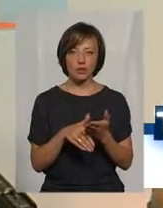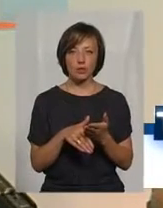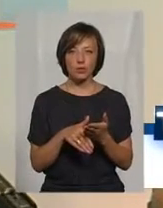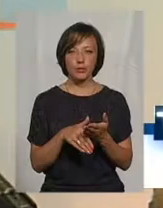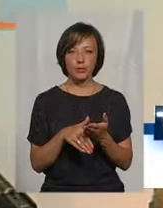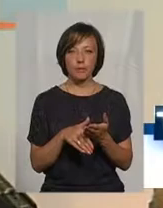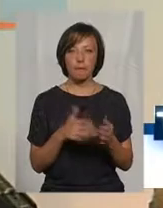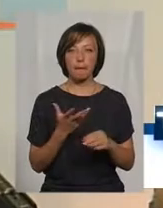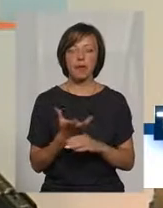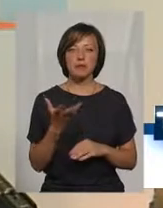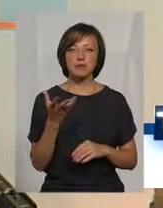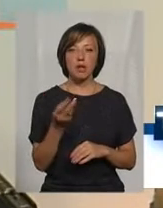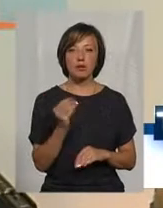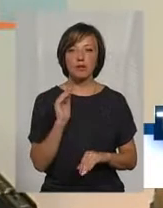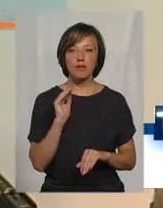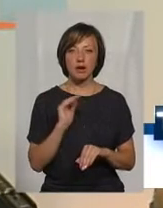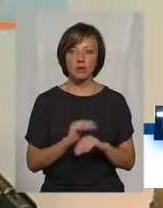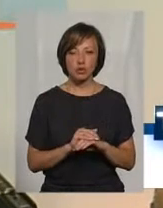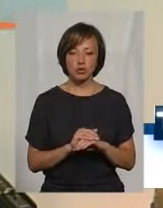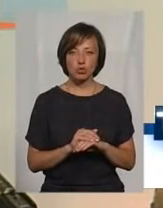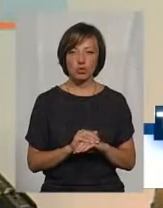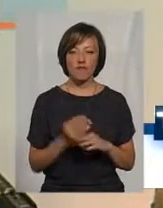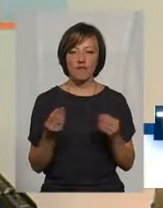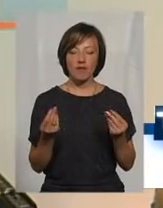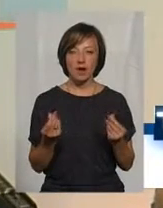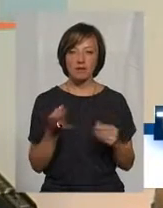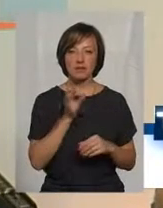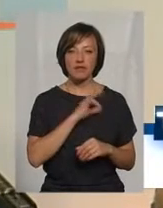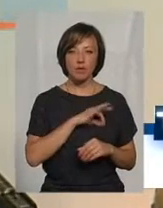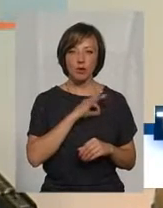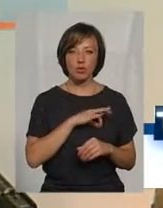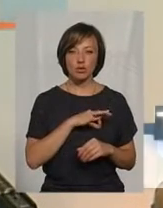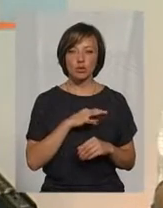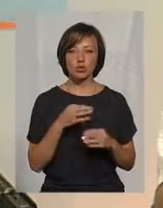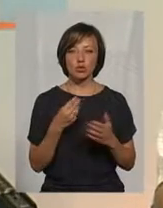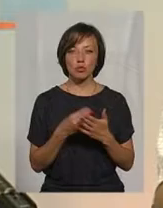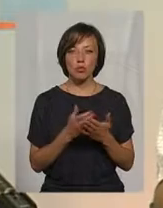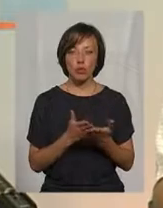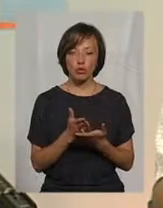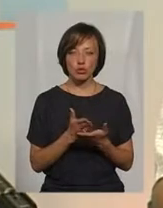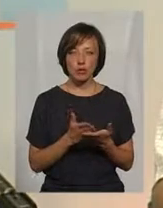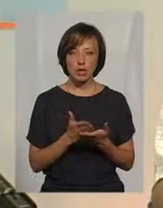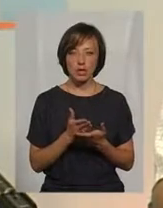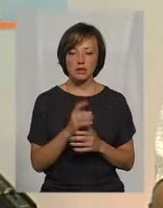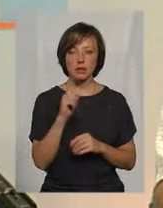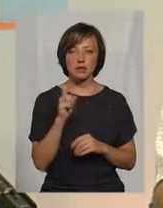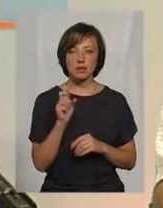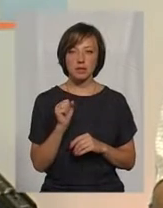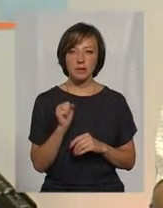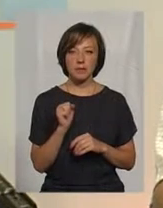сплачує фактичну вартість використаної послуги за